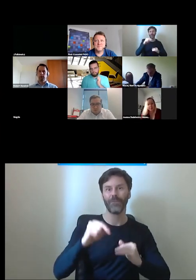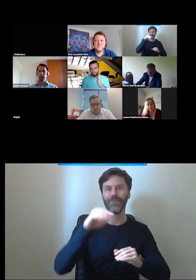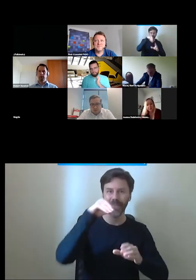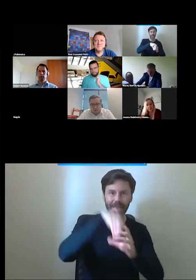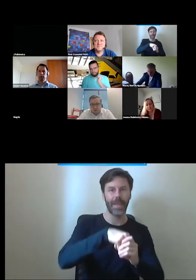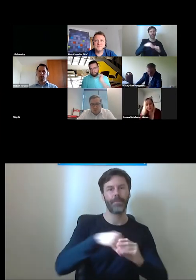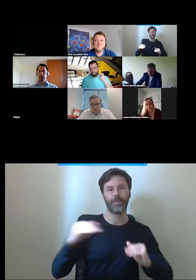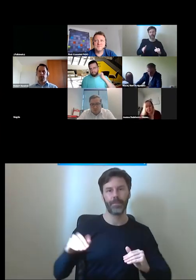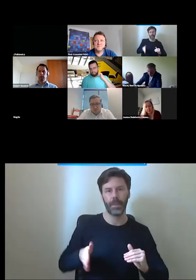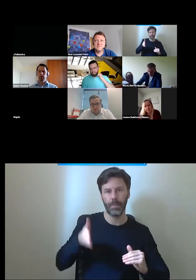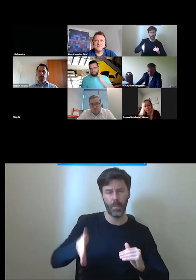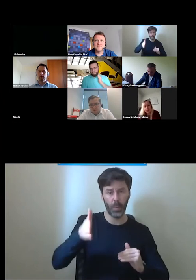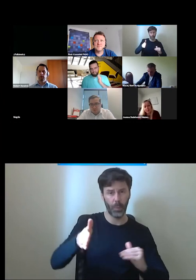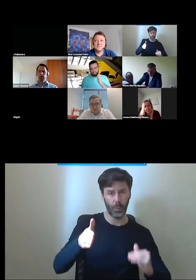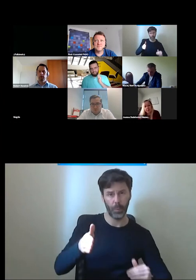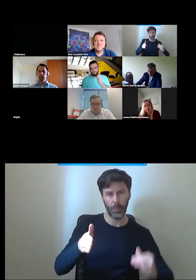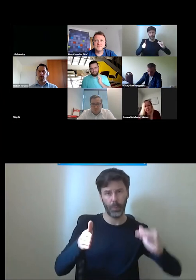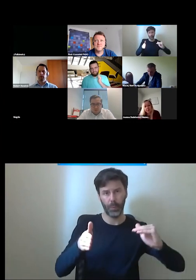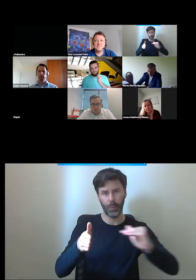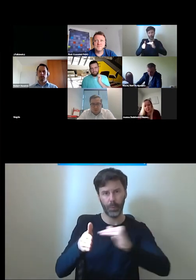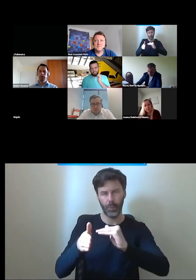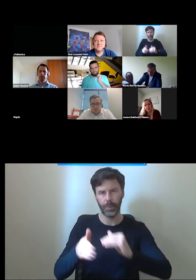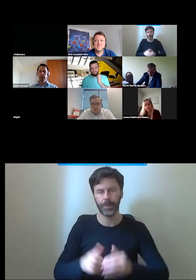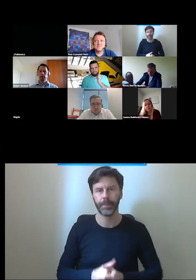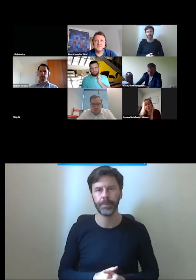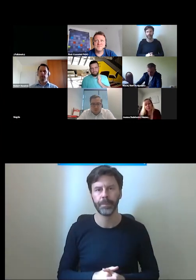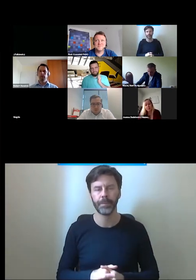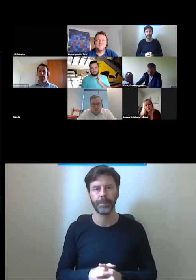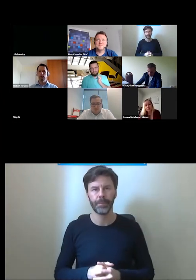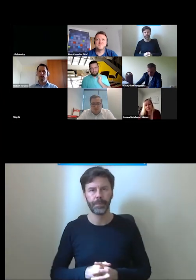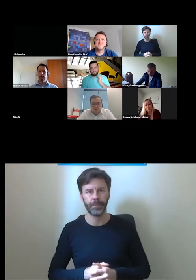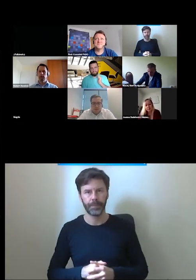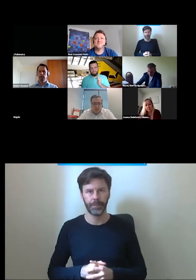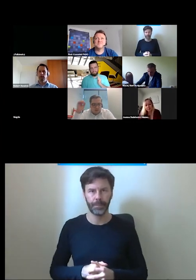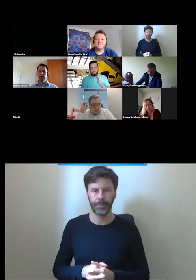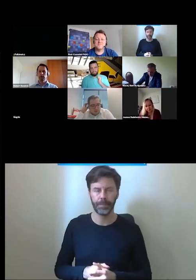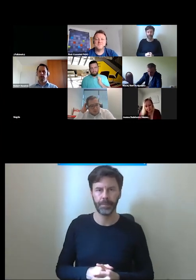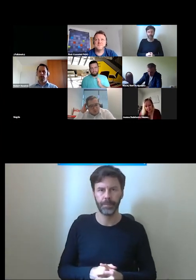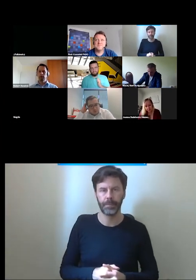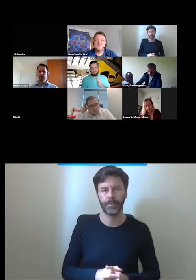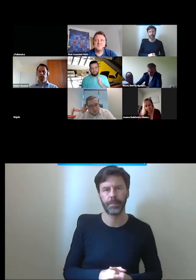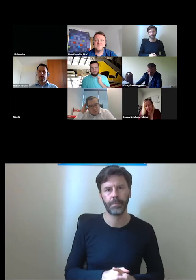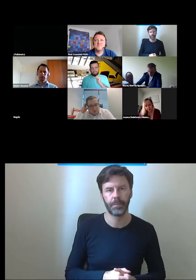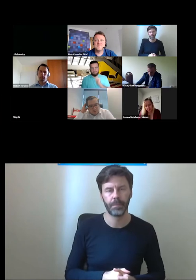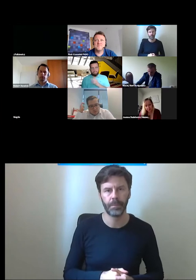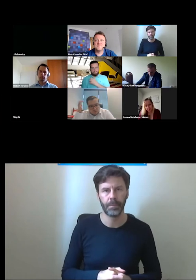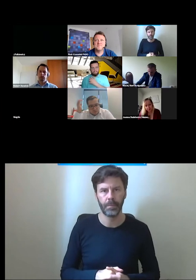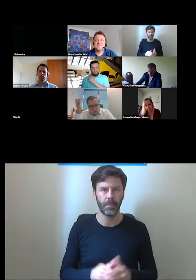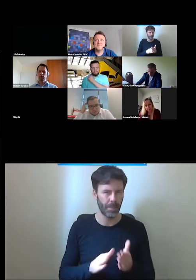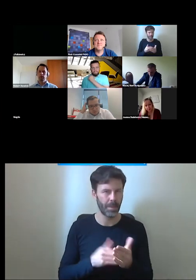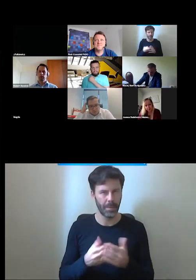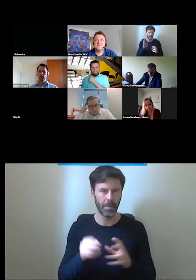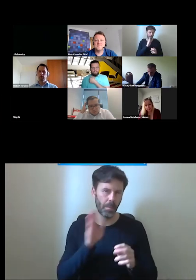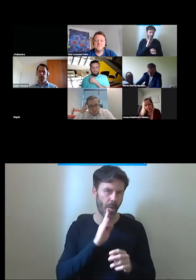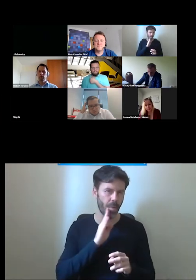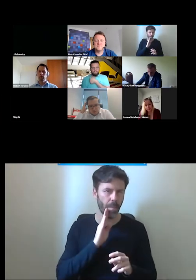taboru które posiadają na swoim w cudzysłowie wyposażeniu których elementem składowym są bądź to windy tak jak na przykład